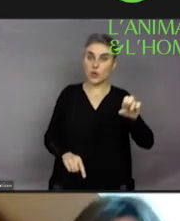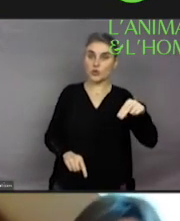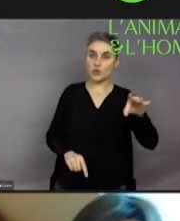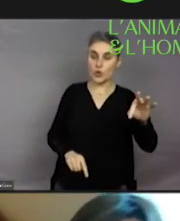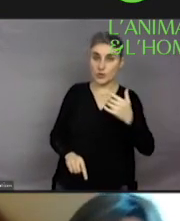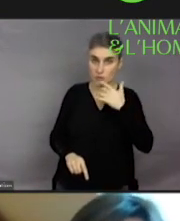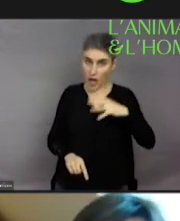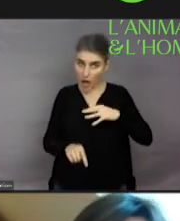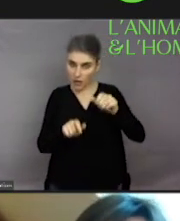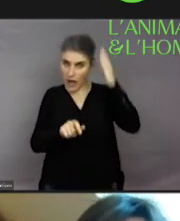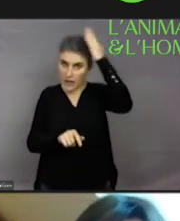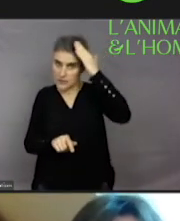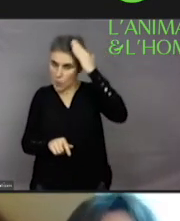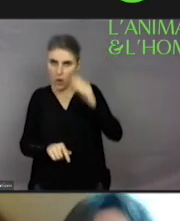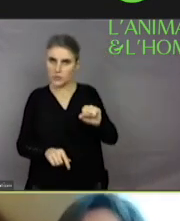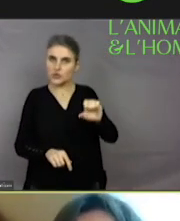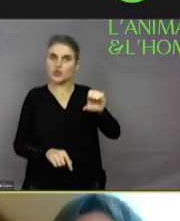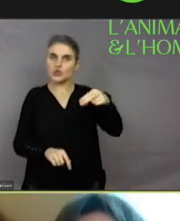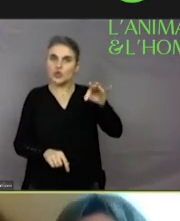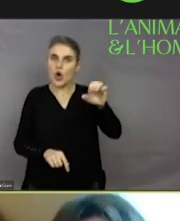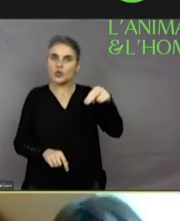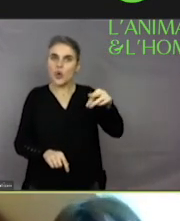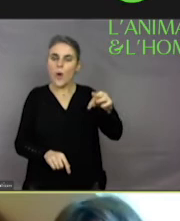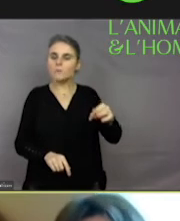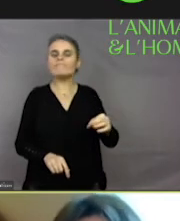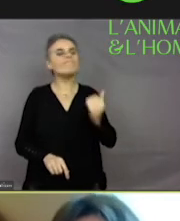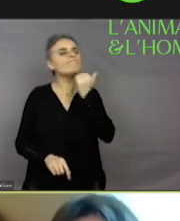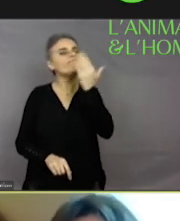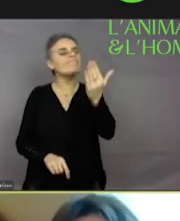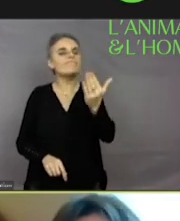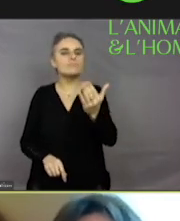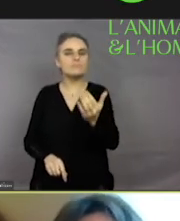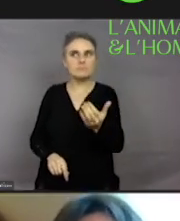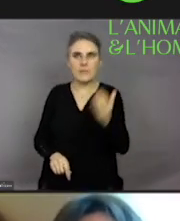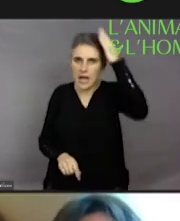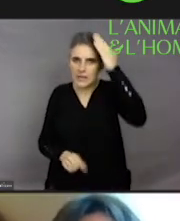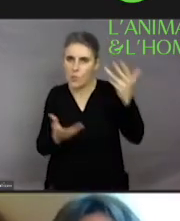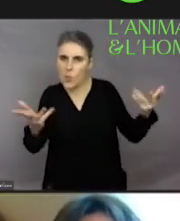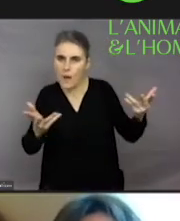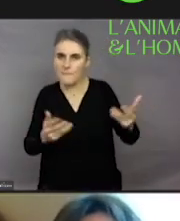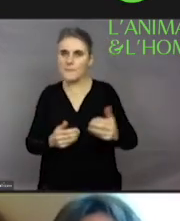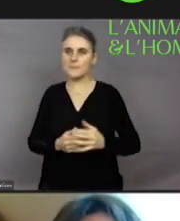si oui, lesquels concrètement ? Alors, Georges Sapoutier, qui est